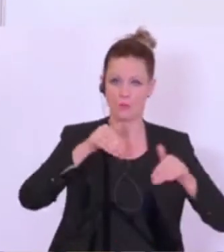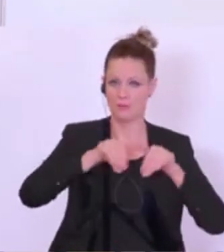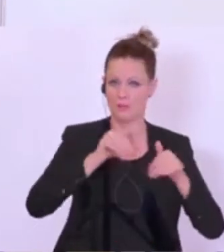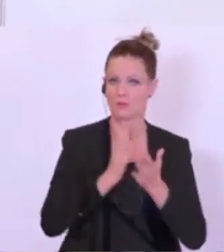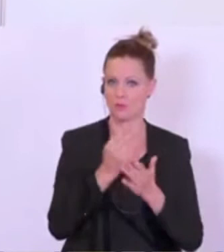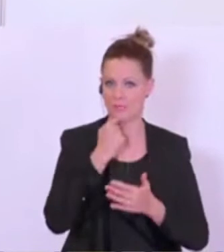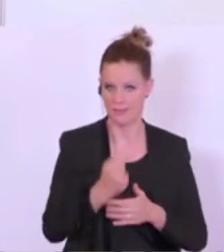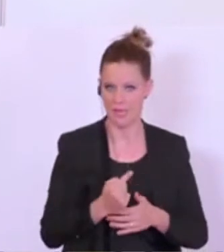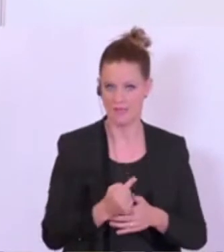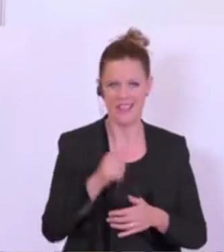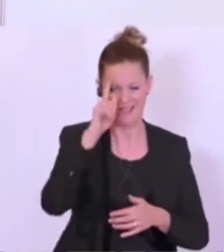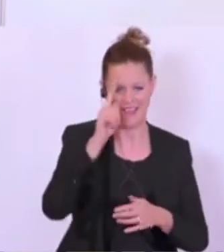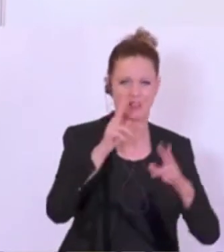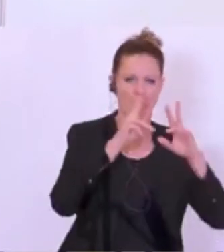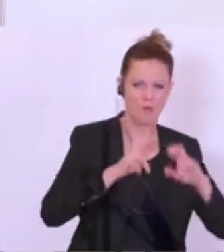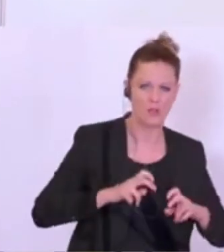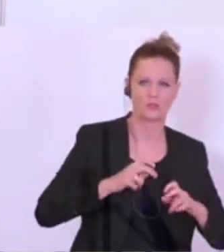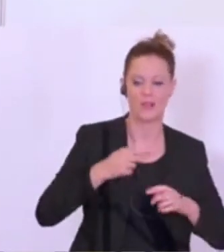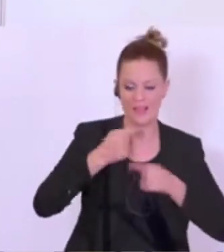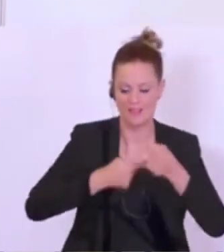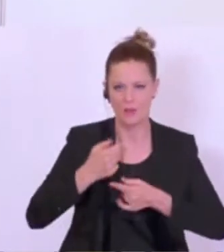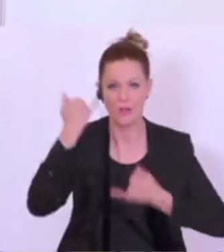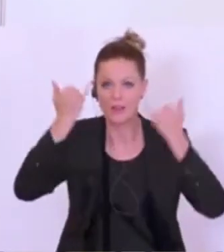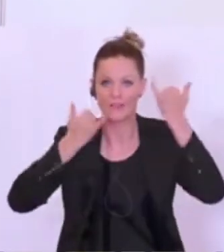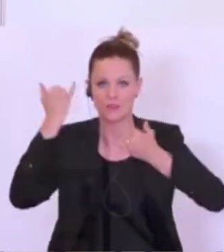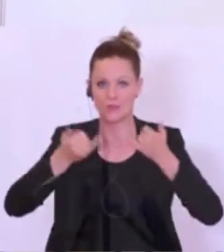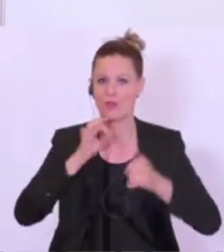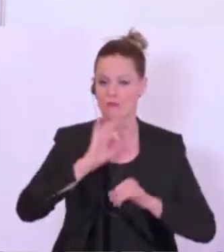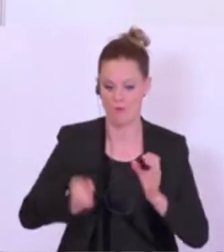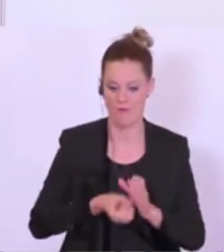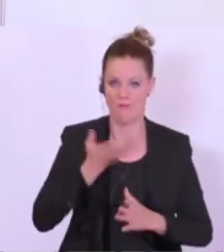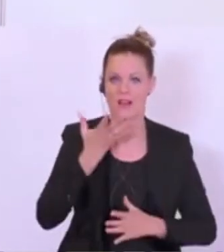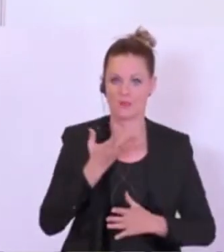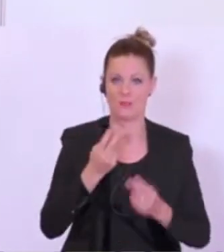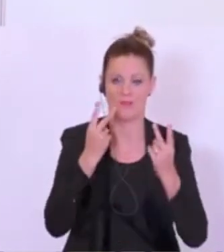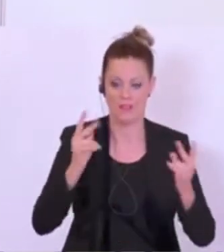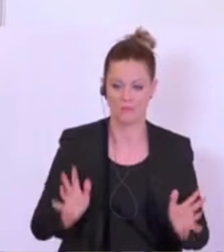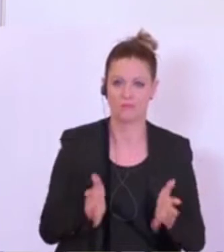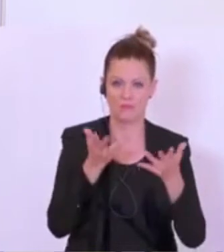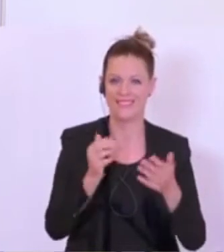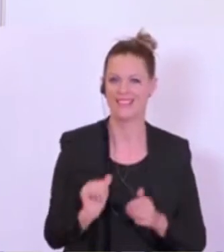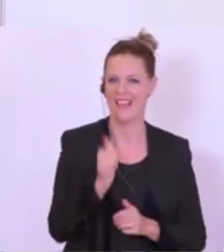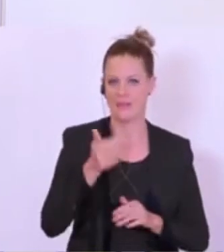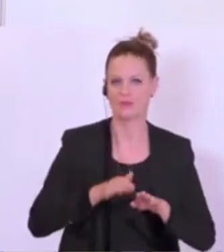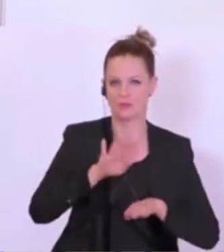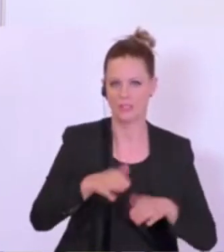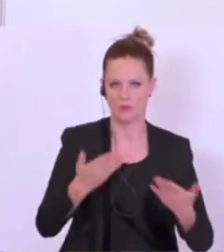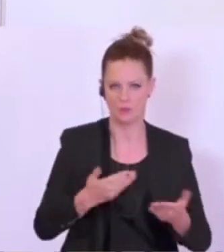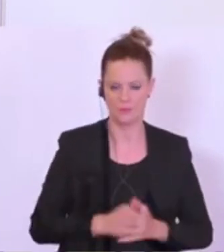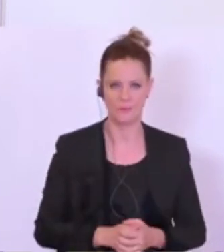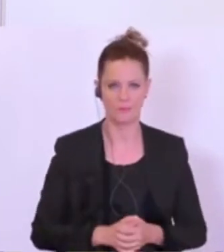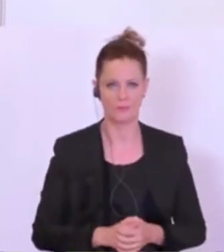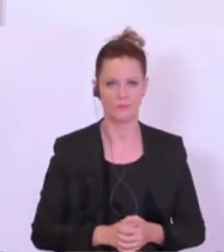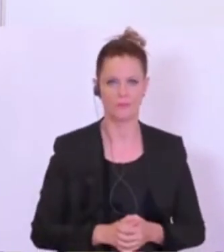Wir wissen, dass Forschung, Entwicklung und Innovation eben das Wachstum fördert. Und das ist der erste Schritt dazu. Eine